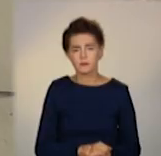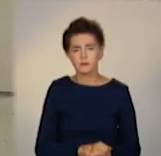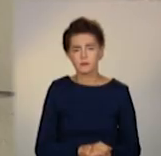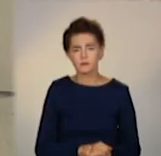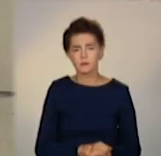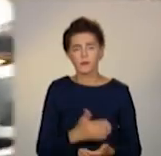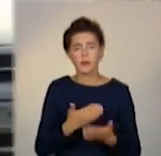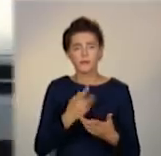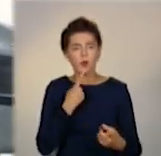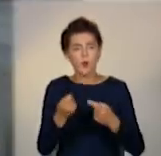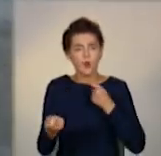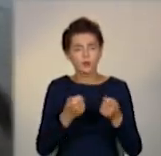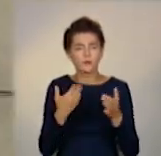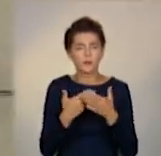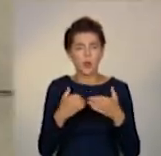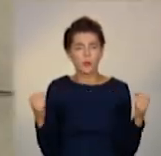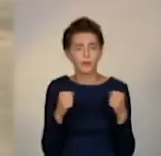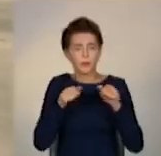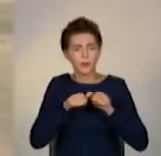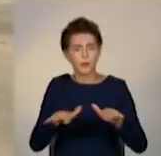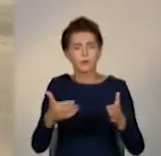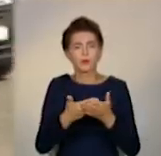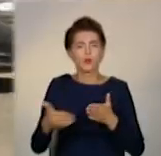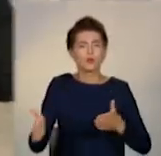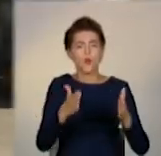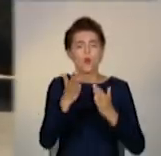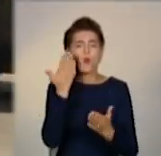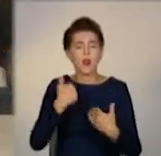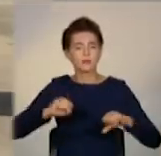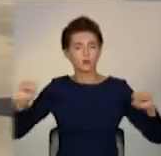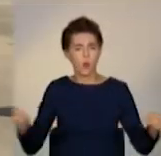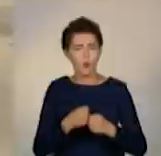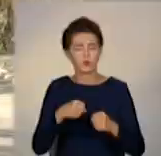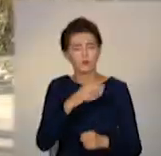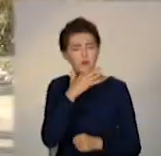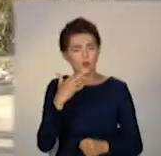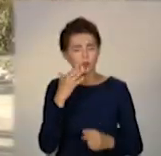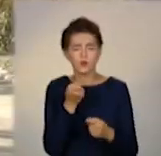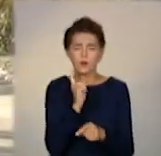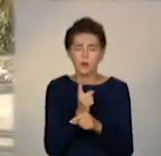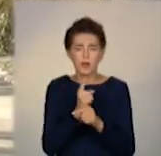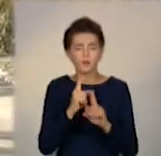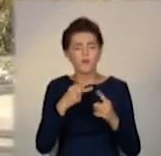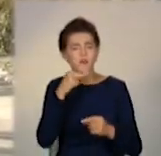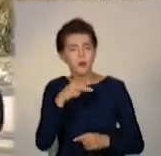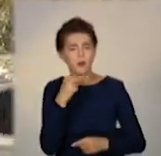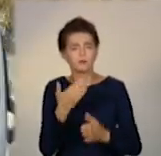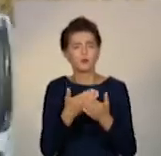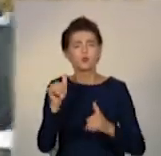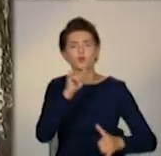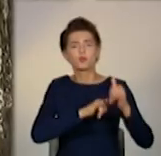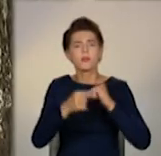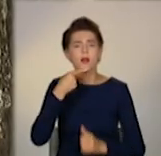Край небезпечний. Микати кондиціонер у дорозі на повну потужність, наголошують лікарі. Особливо під час тривалих